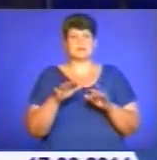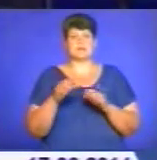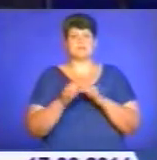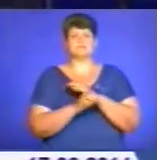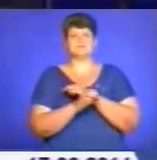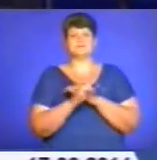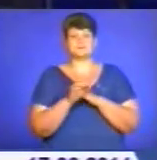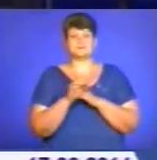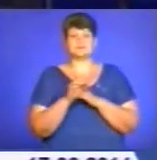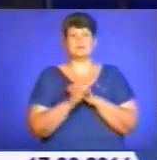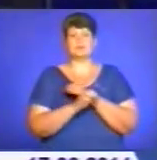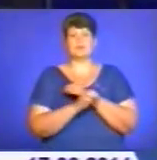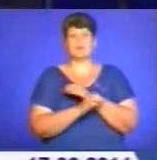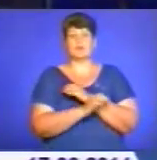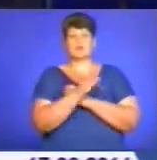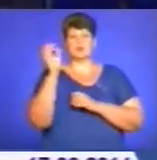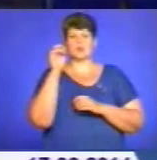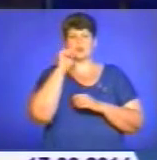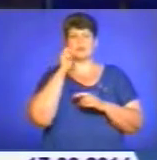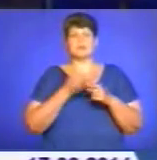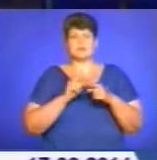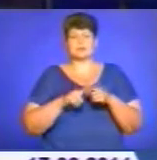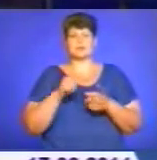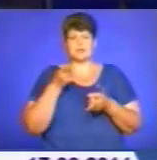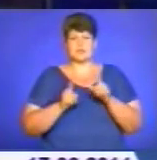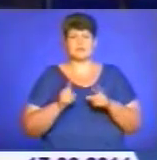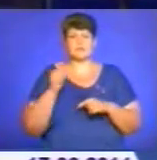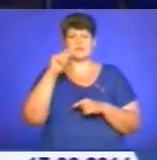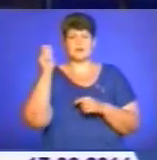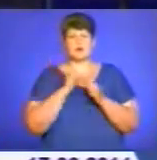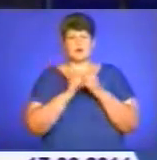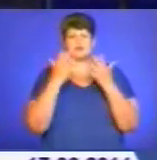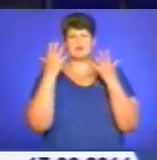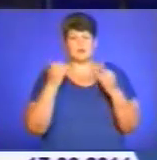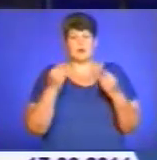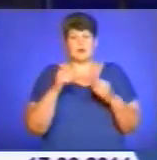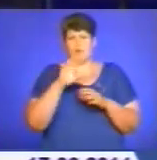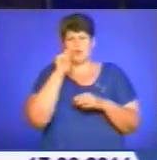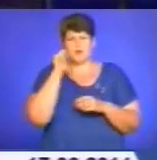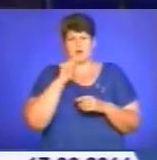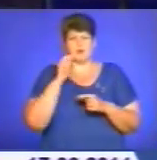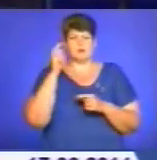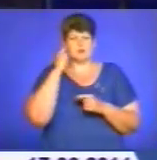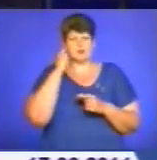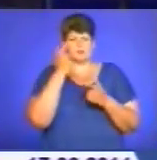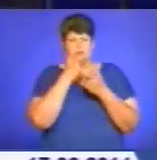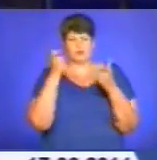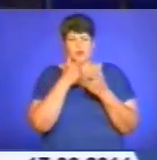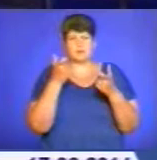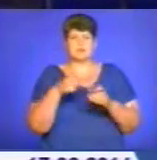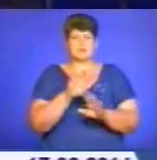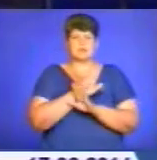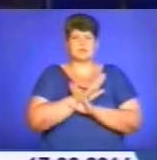На Сході нашої держави сьогодні точиться справжня війна. Щодня уся Україна здригається від страшних повідомлень про загибель